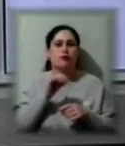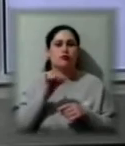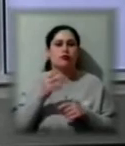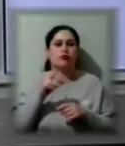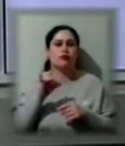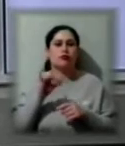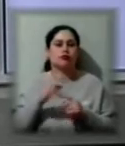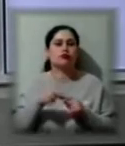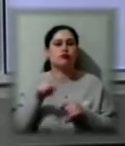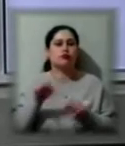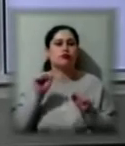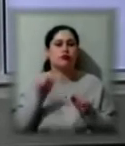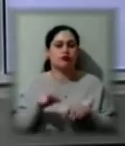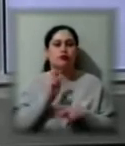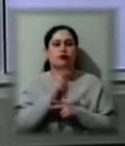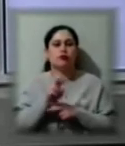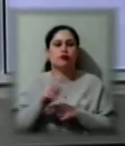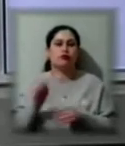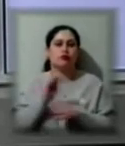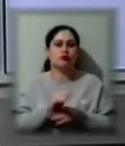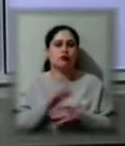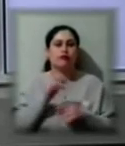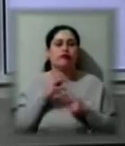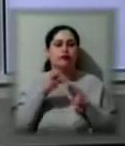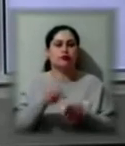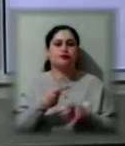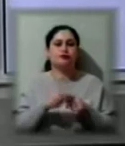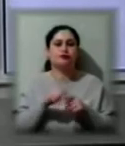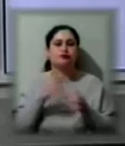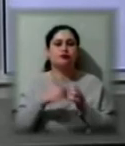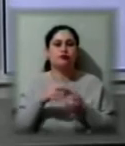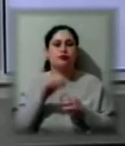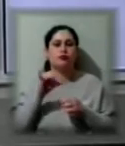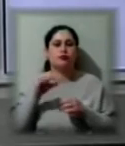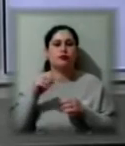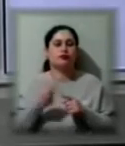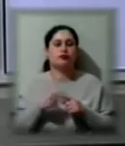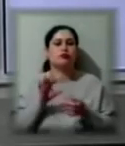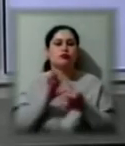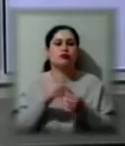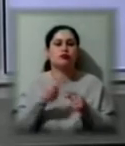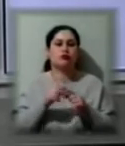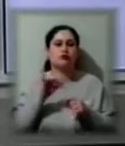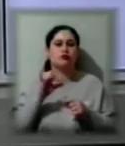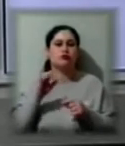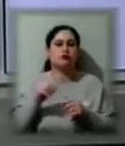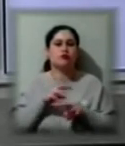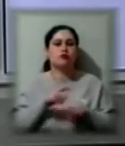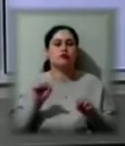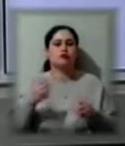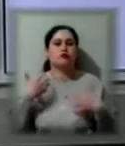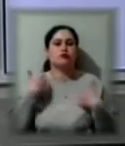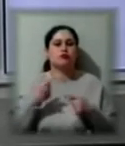могли здійснювати додаткові виїзди. Так, херсонські підприємці долучились до ініціативи Міністерства охорони здоров'я в протидії